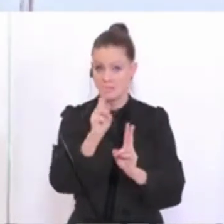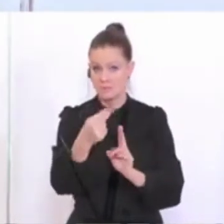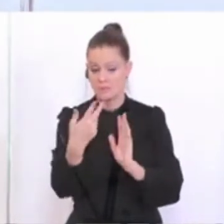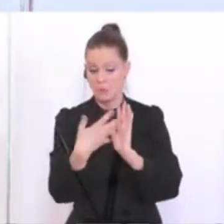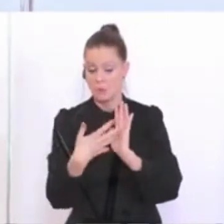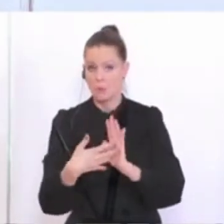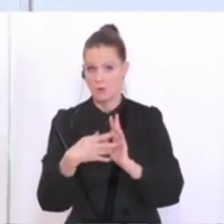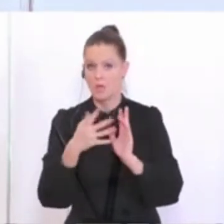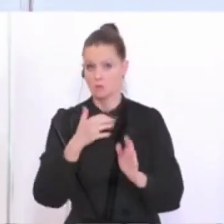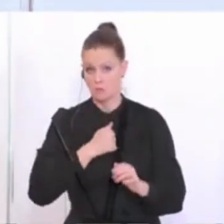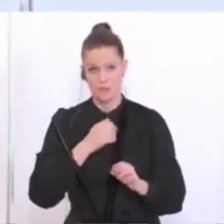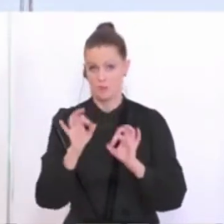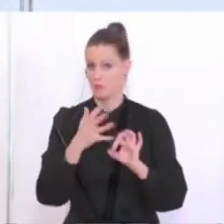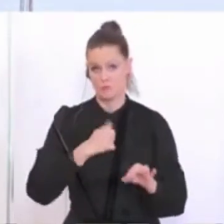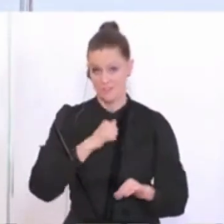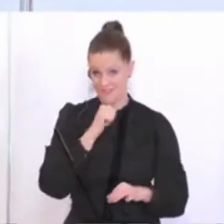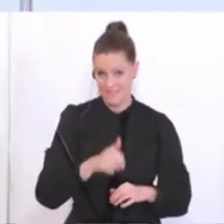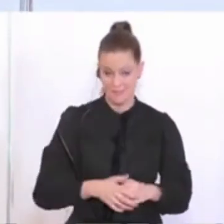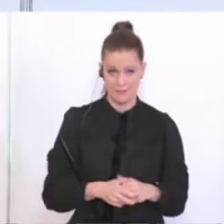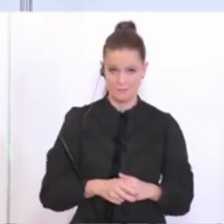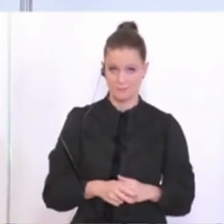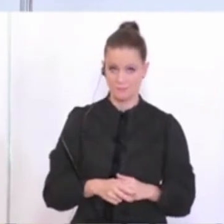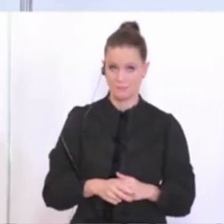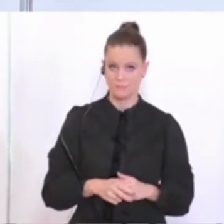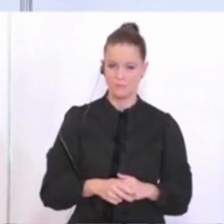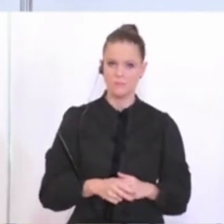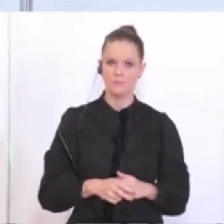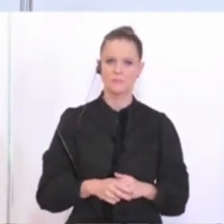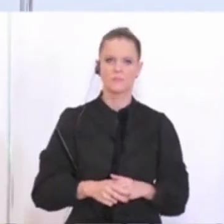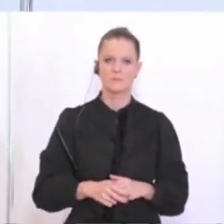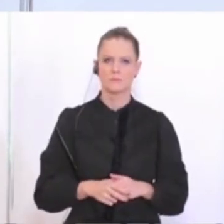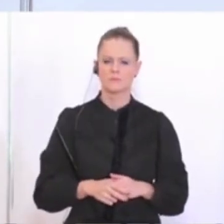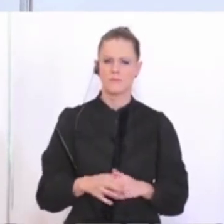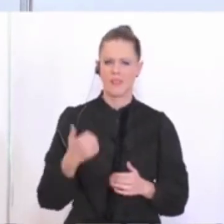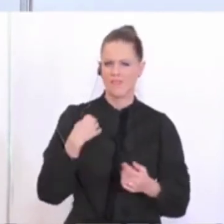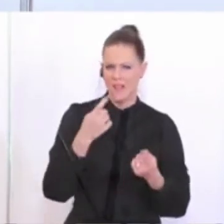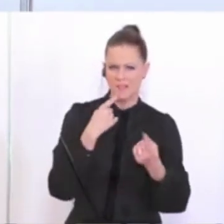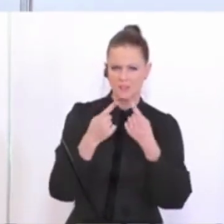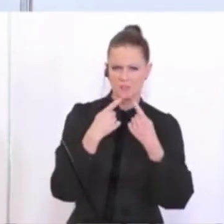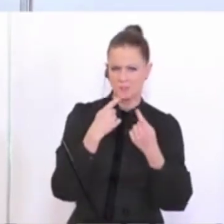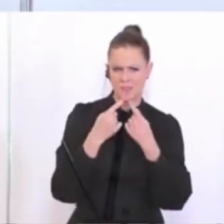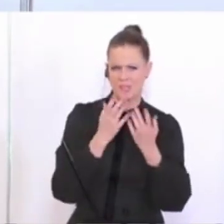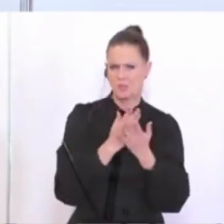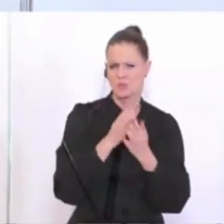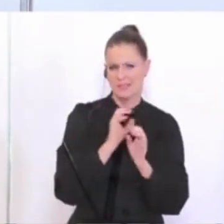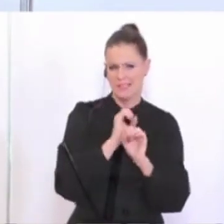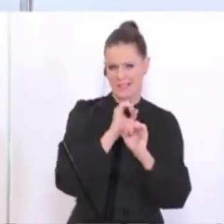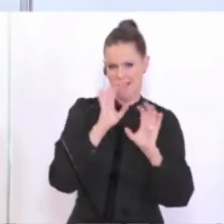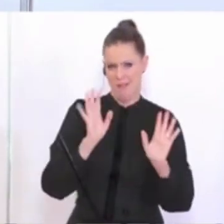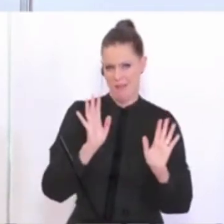Ich weise nur darauf hin, dass es dort und das hat sich auch in dem Gespräch schon herauskristallisiert, eher